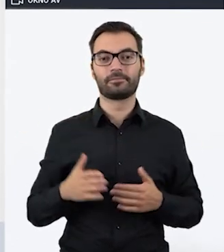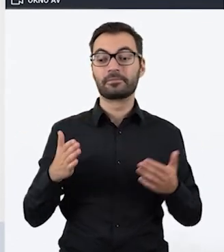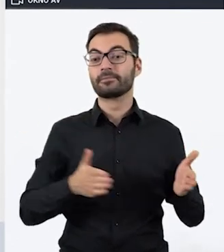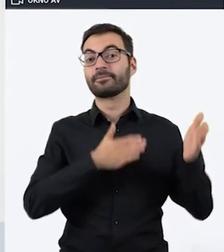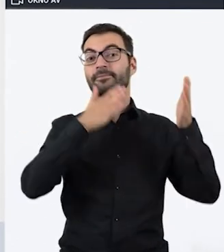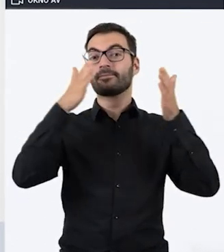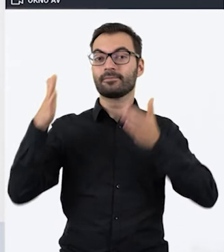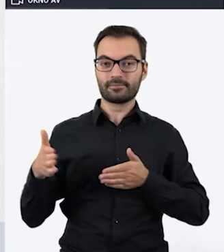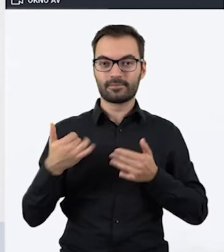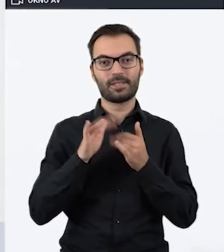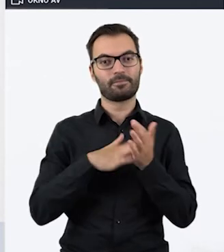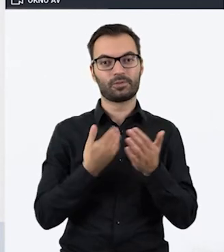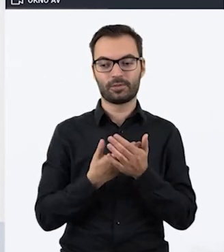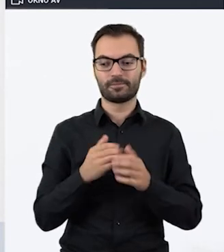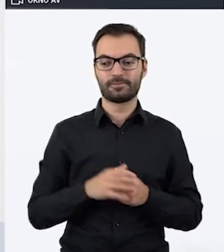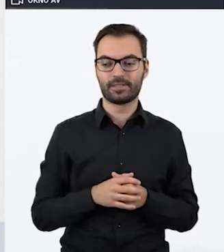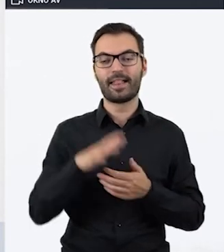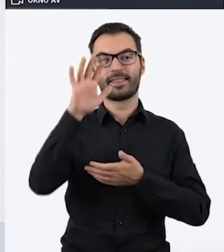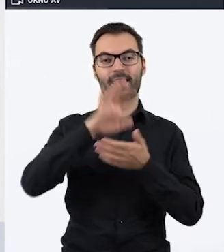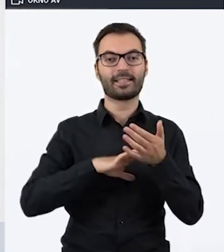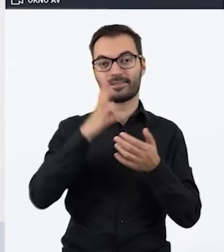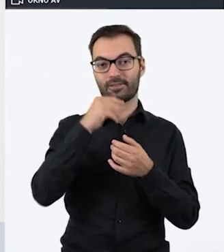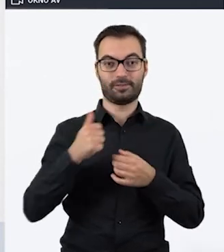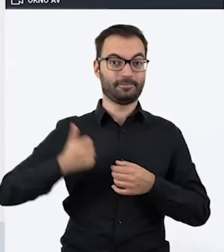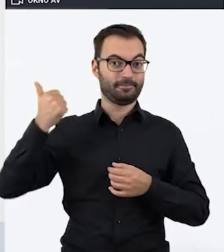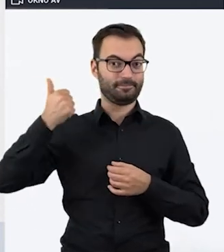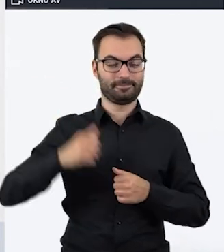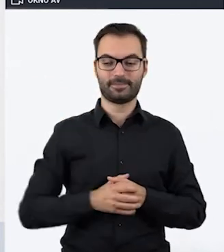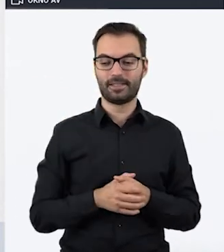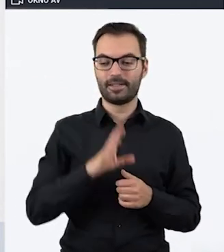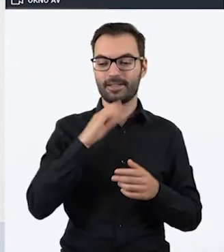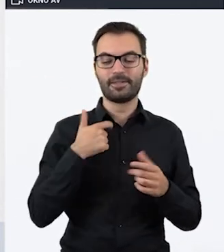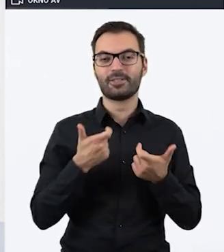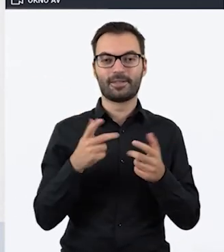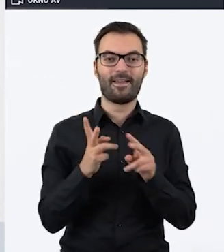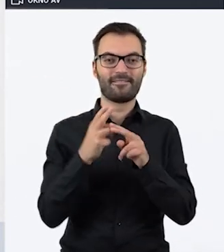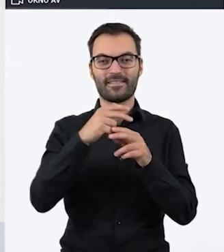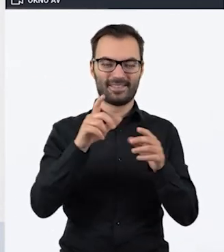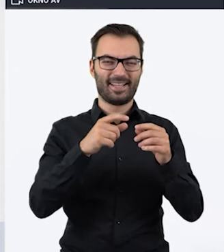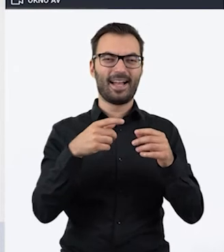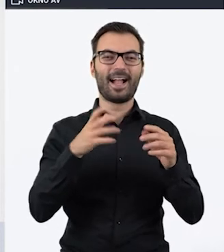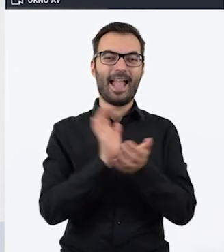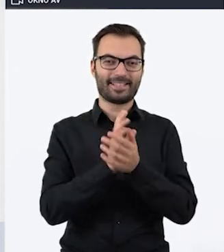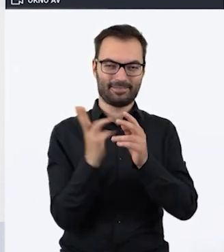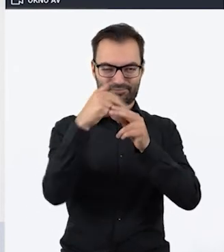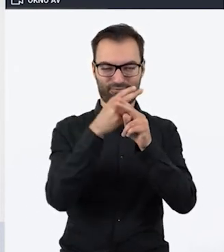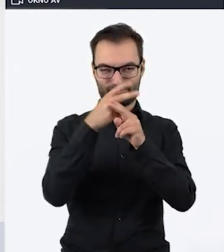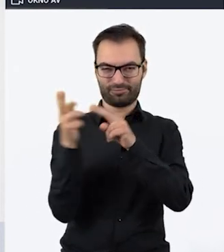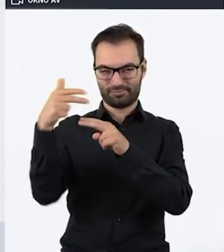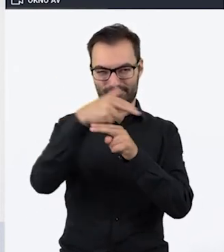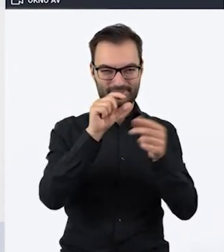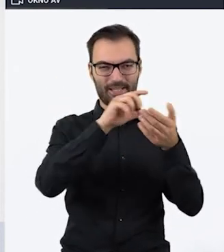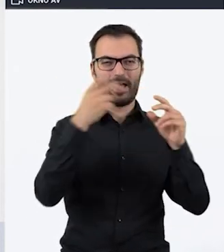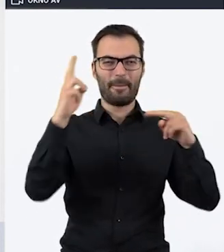Innym przykładem generatora jest generator tekstu, który wygląda w taki sposób, jakbyśmy go stworzyli z różnych czcionek, na przykład z